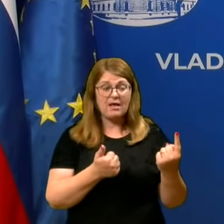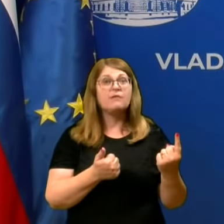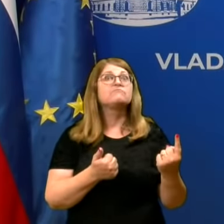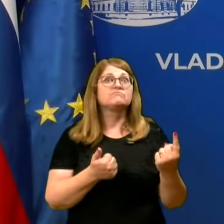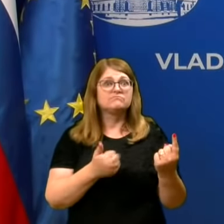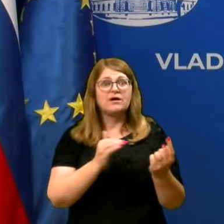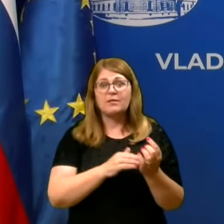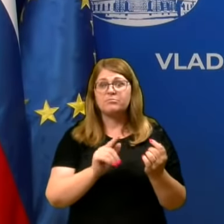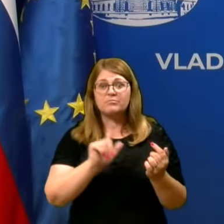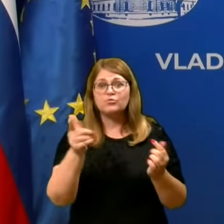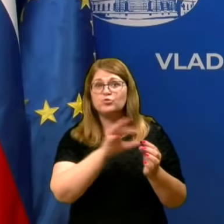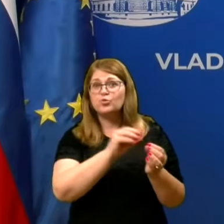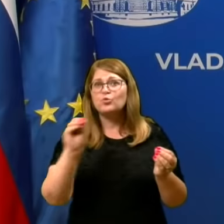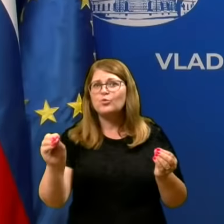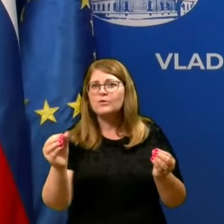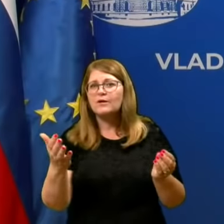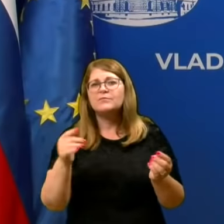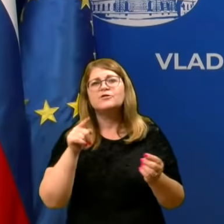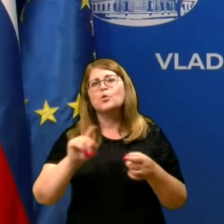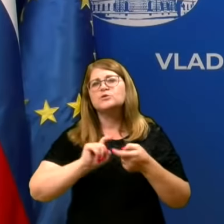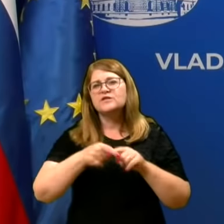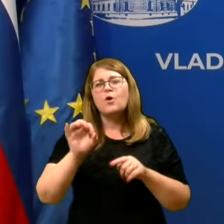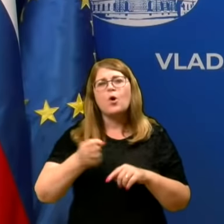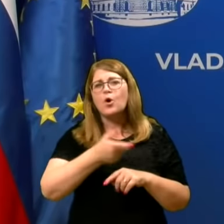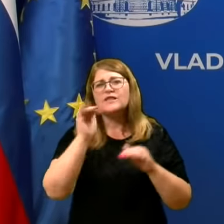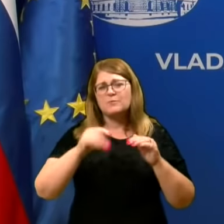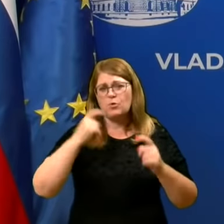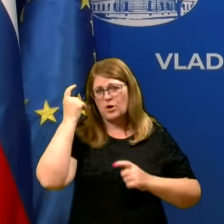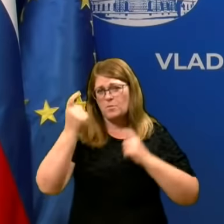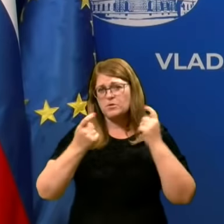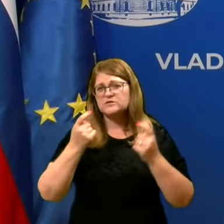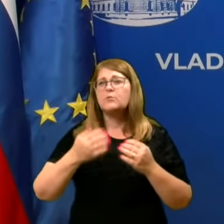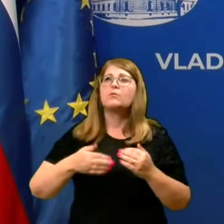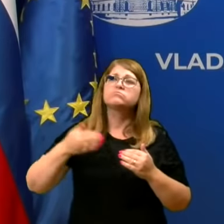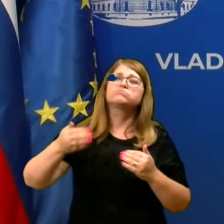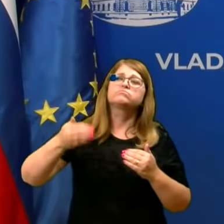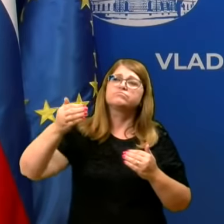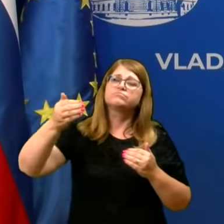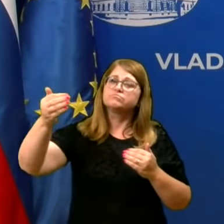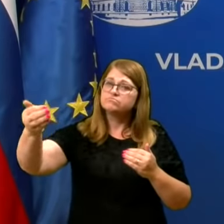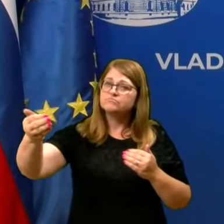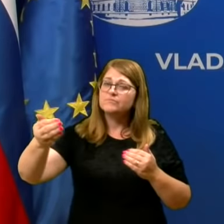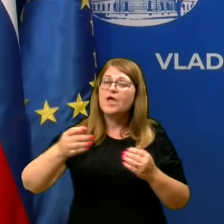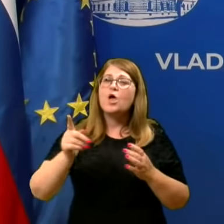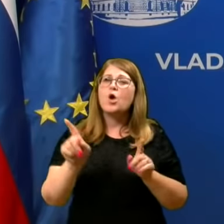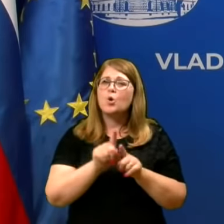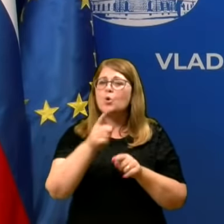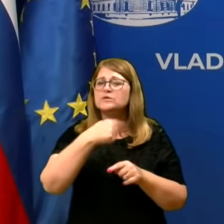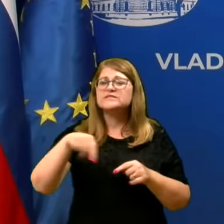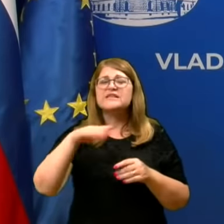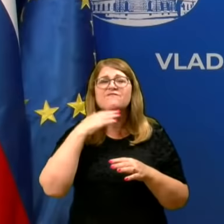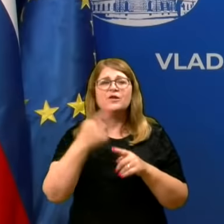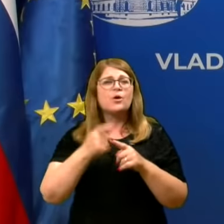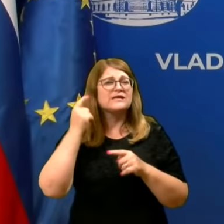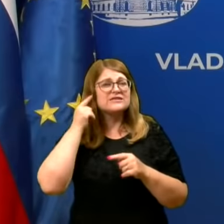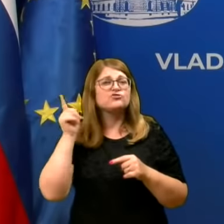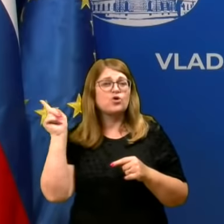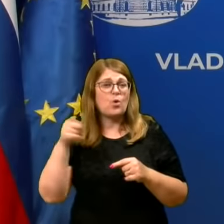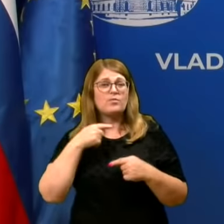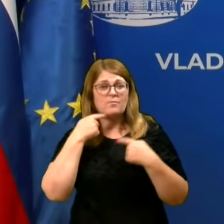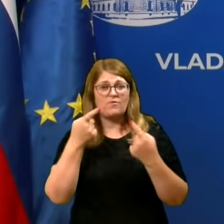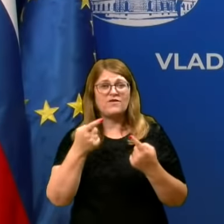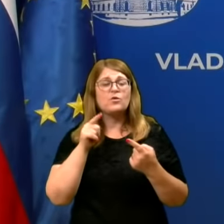potrebujemo nadomestnega. To so stvari, o katerih moramo razmišljati na dolgi rok. In kot ste veliko krat slišali iz mojih ust, ko se